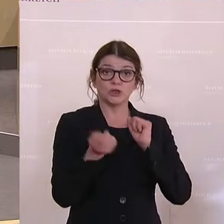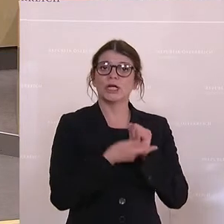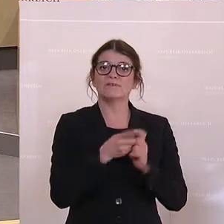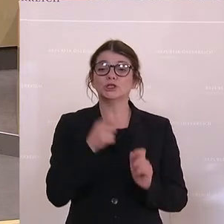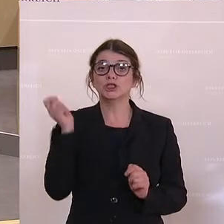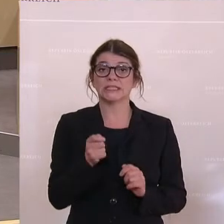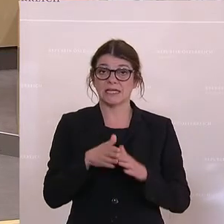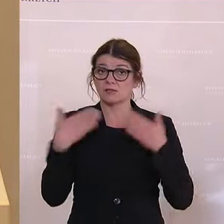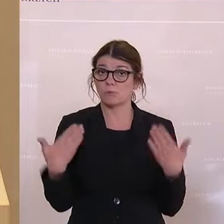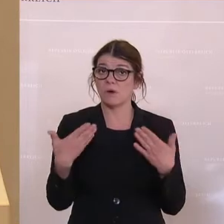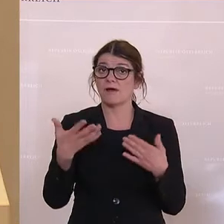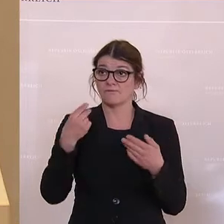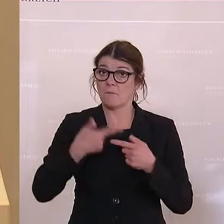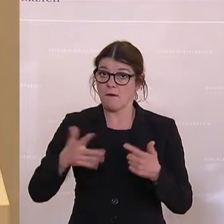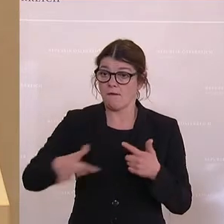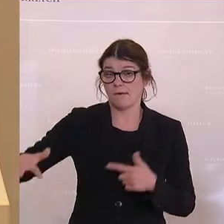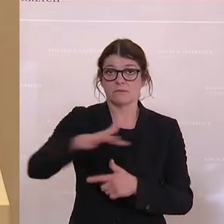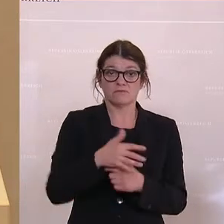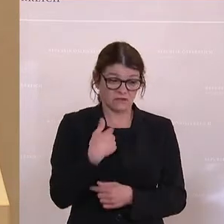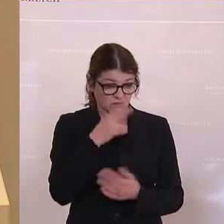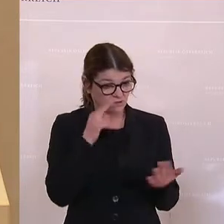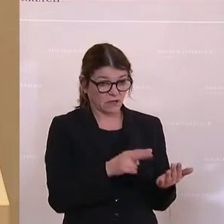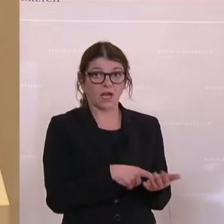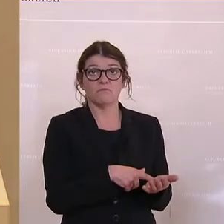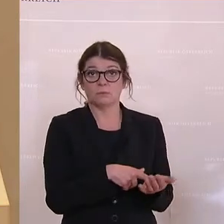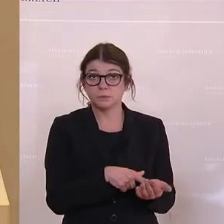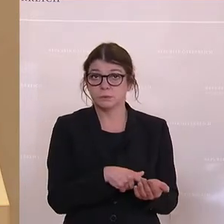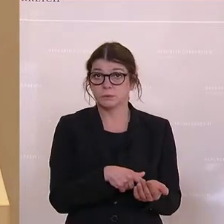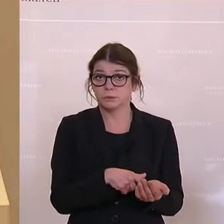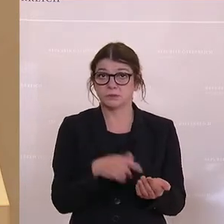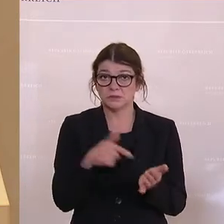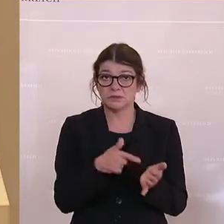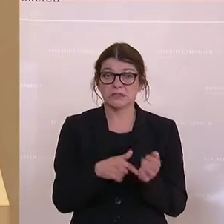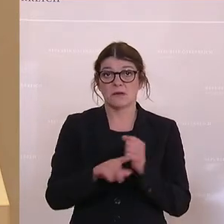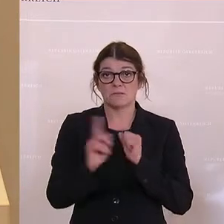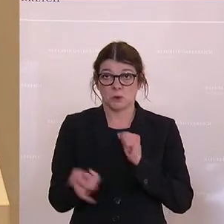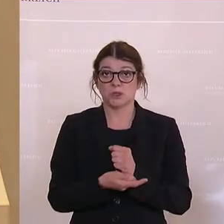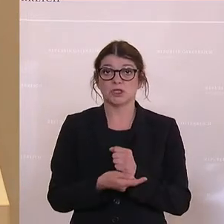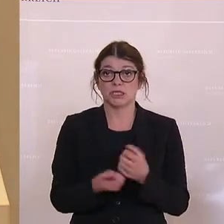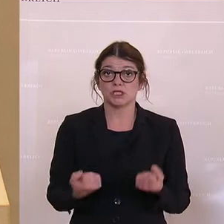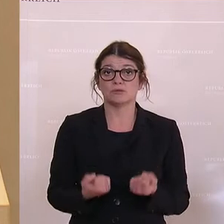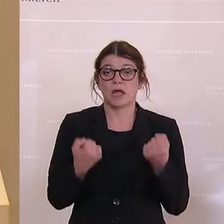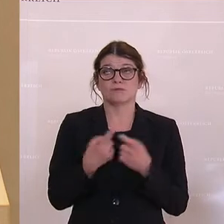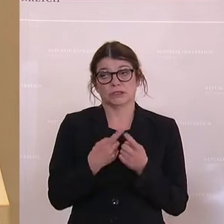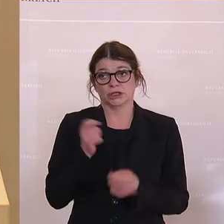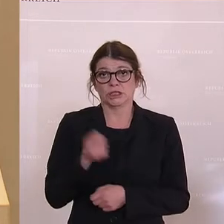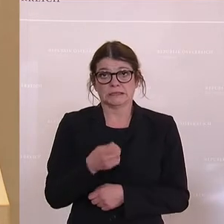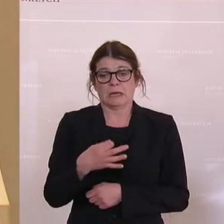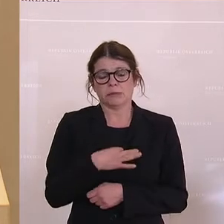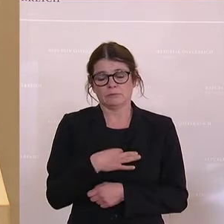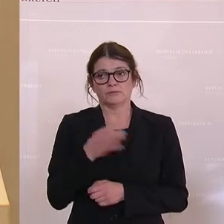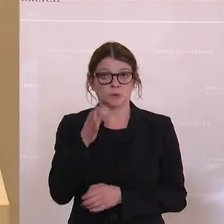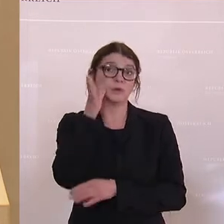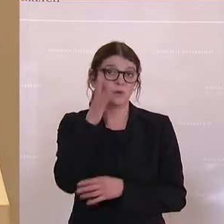der Nation. Und das, was wir jetzt sehen, ist, dass dieses Budget ein schwerer Schicksalsschlag für die Zukunft